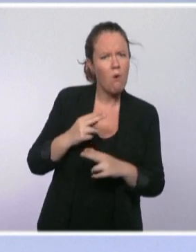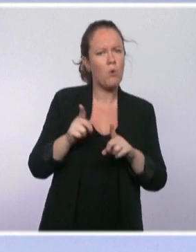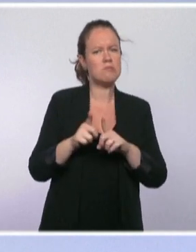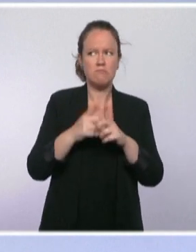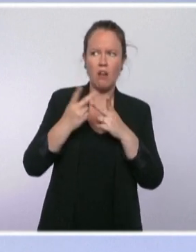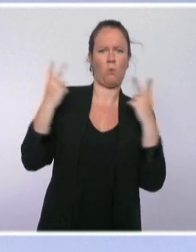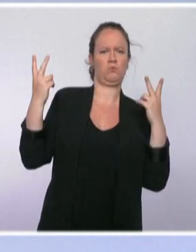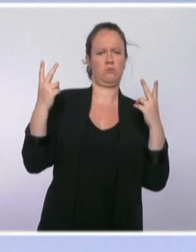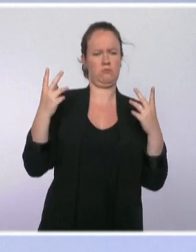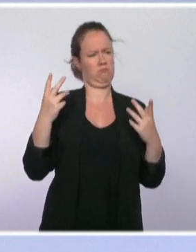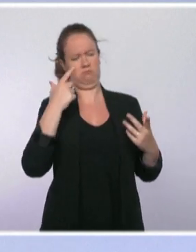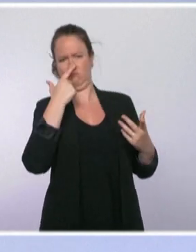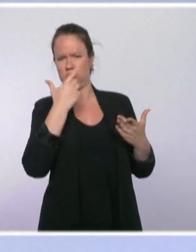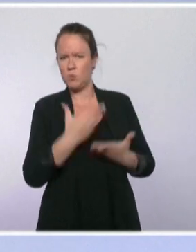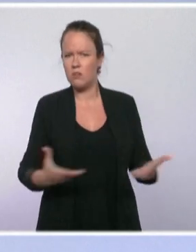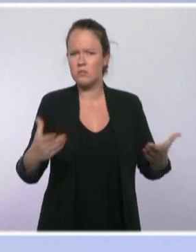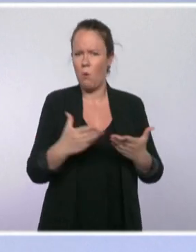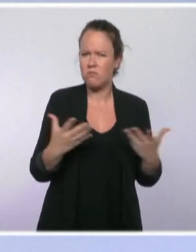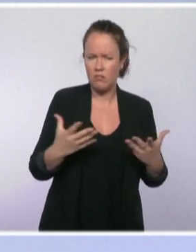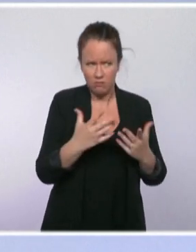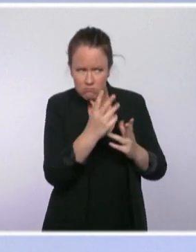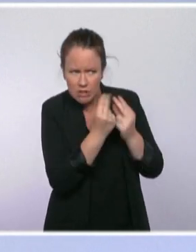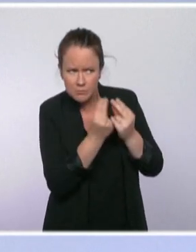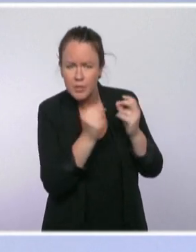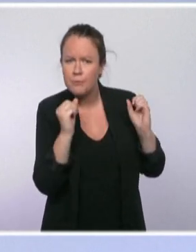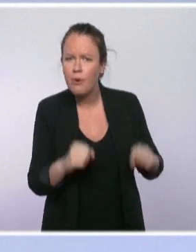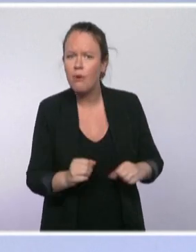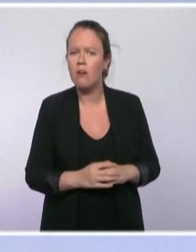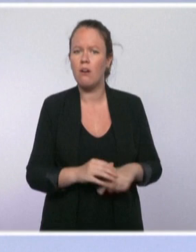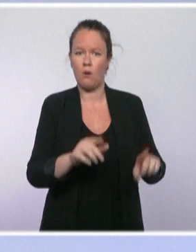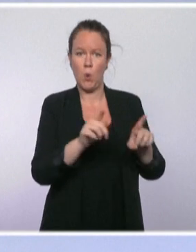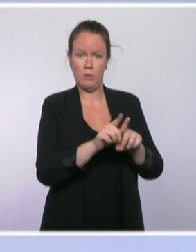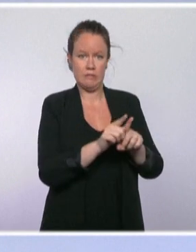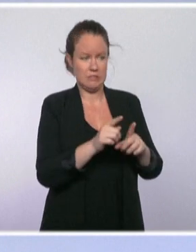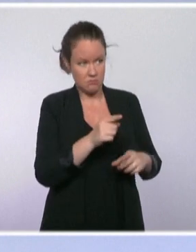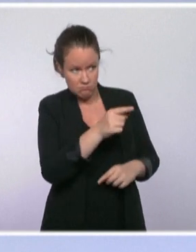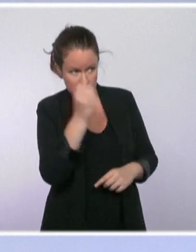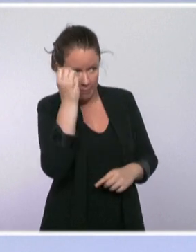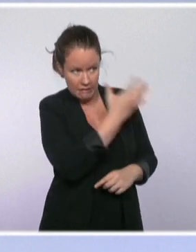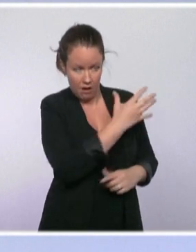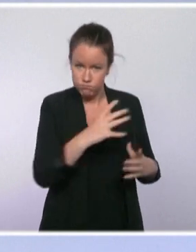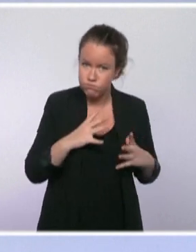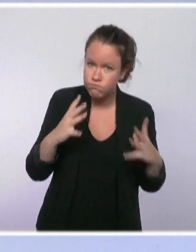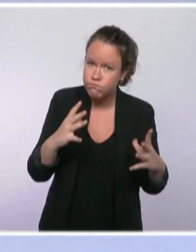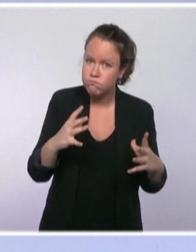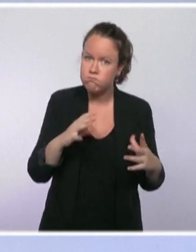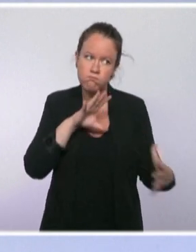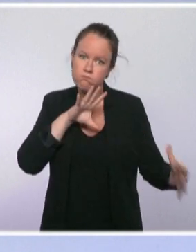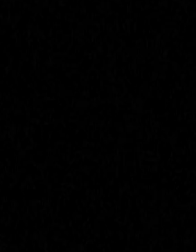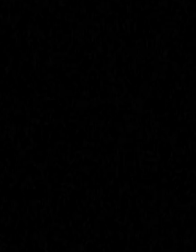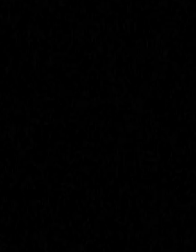décidée, a été faite et clarifier aussi les conditions d'un réengagement américain dans une relation d'alliés.